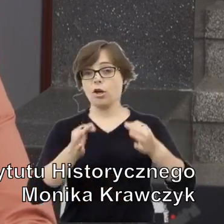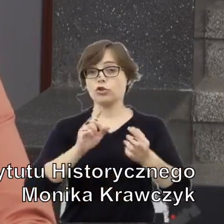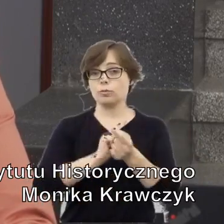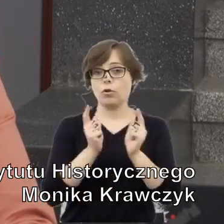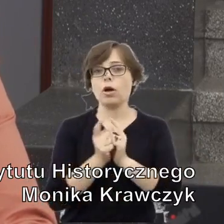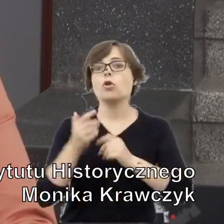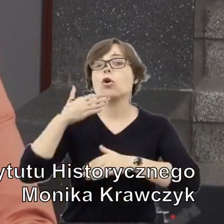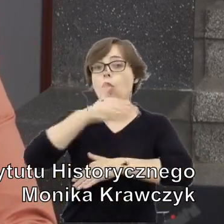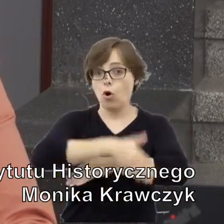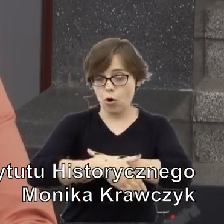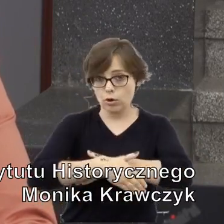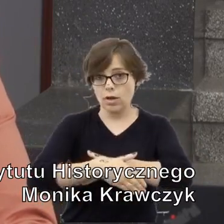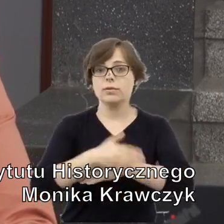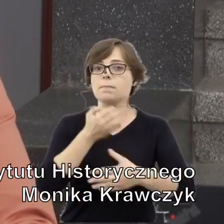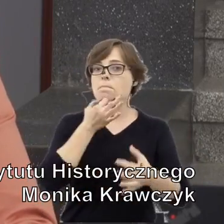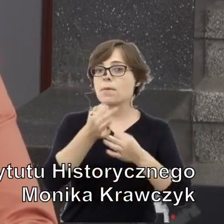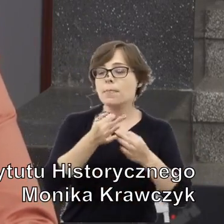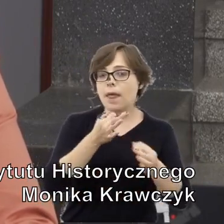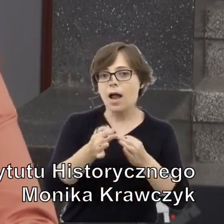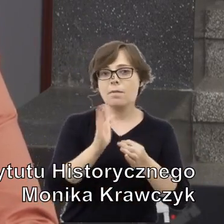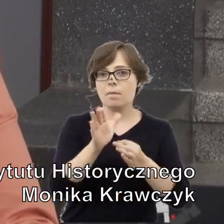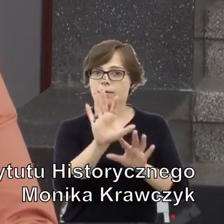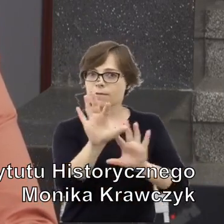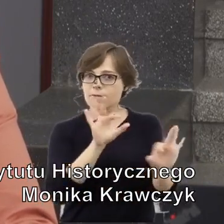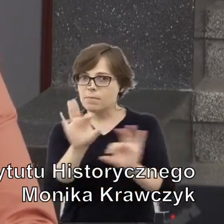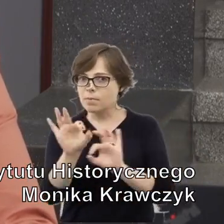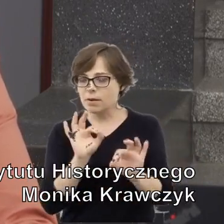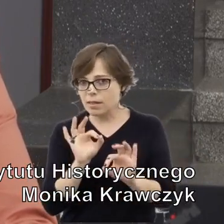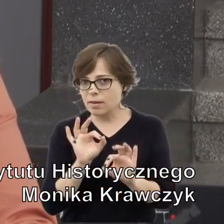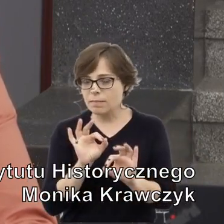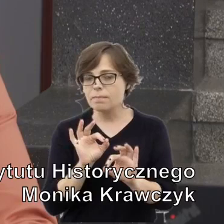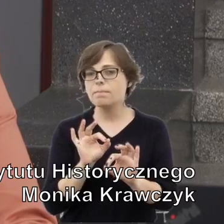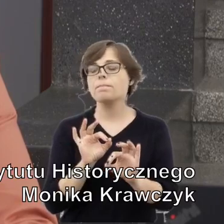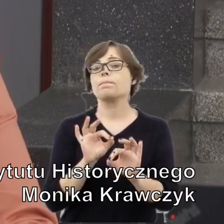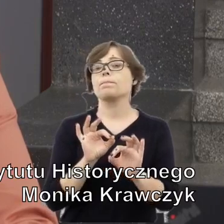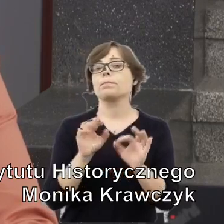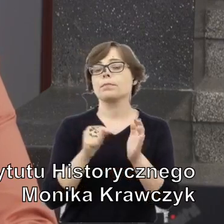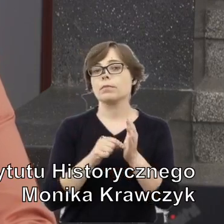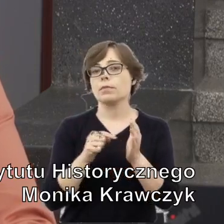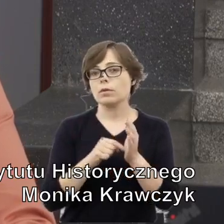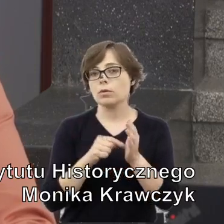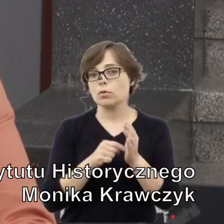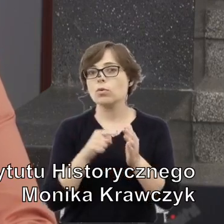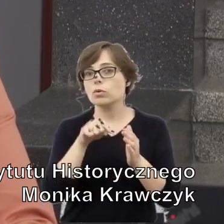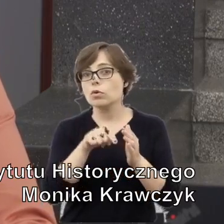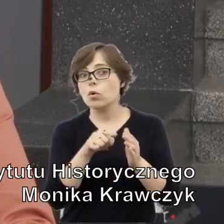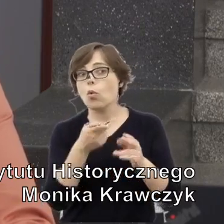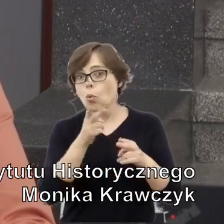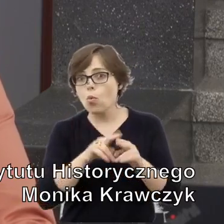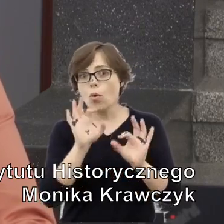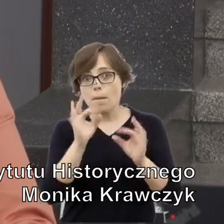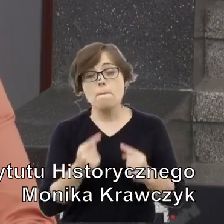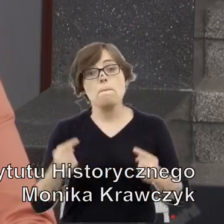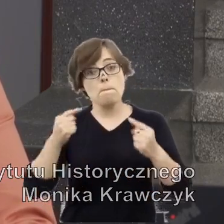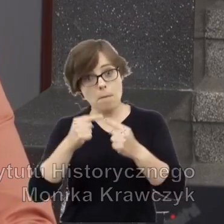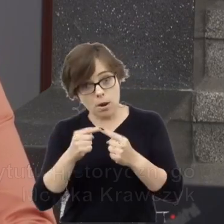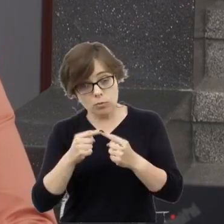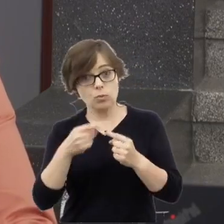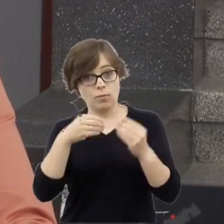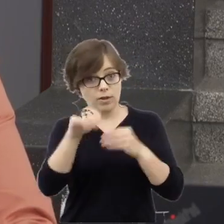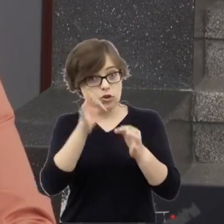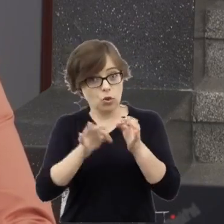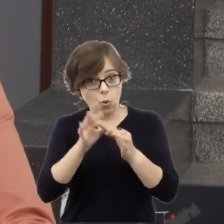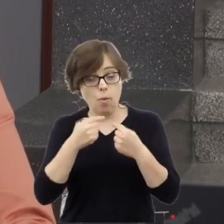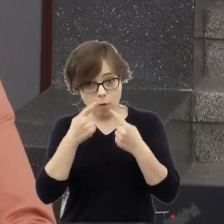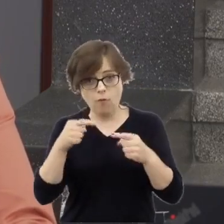zostaną one zebrane i te, które mogą bardziej naświetlić pewne szczegóły będą przez nas